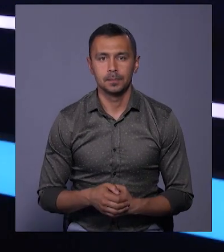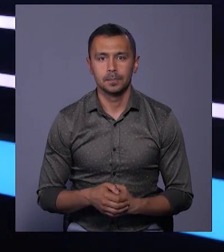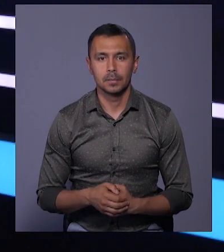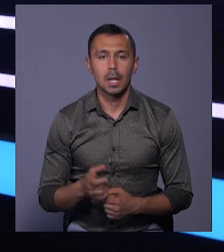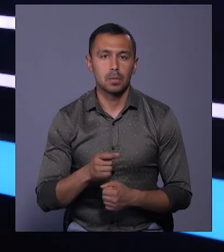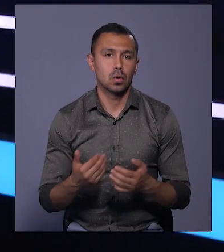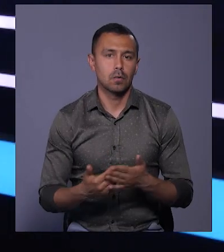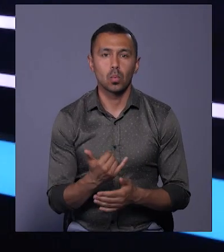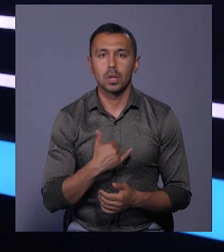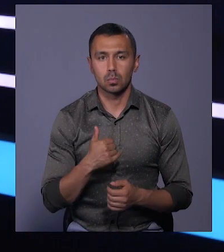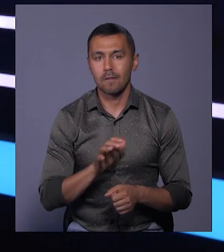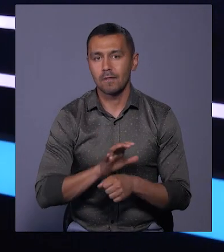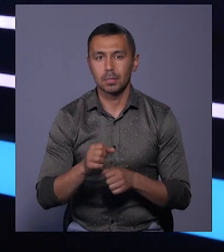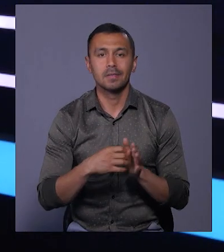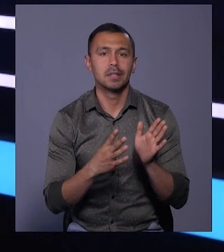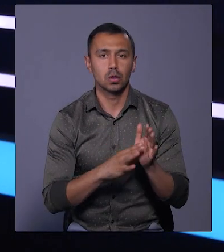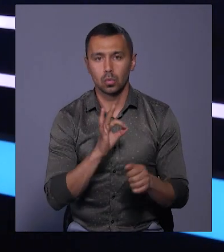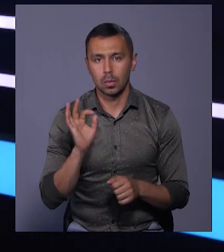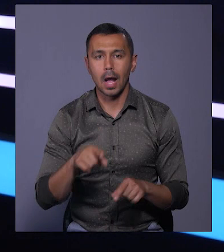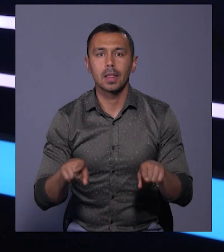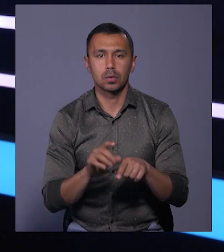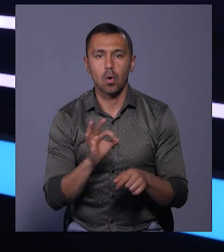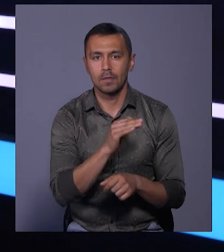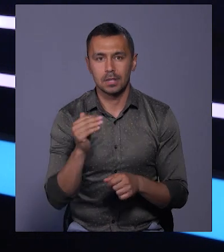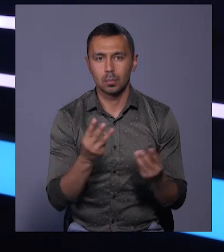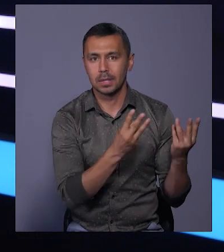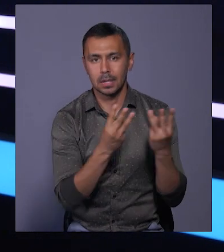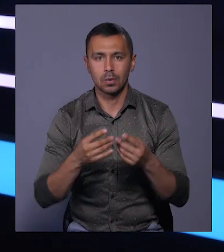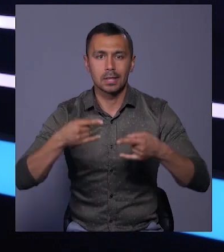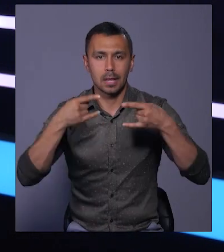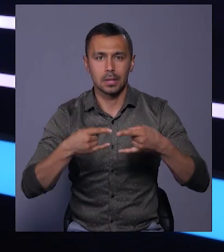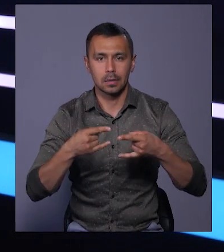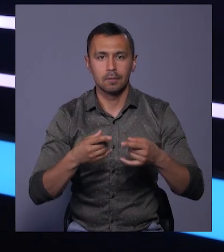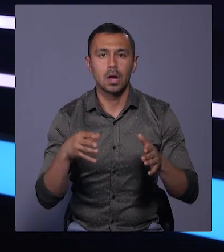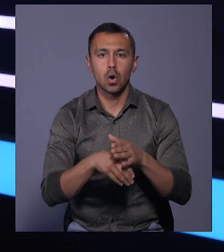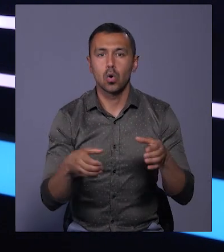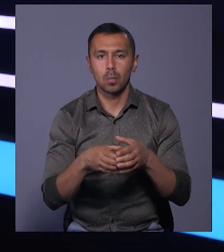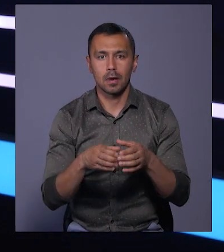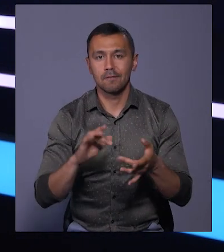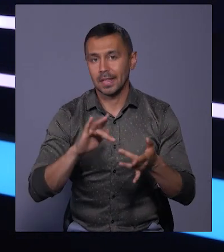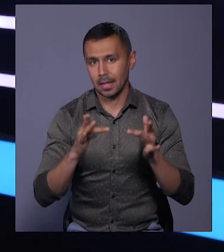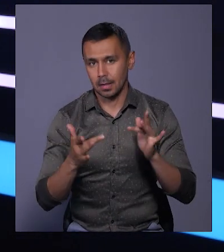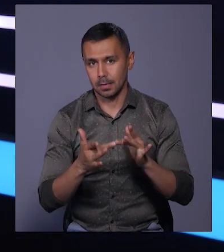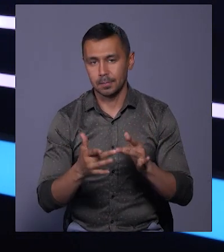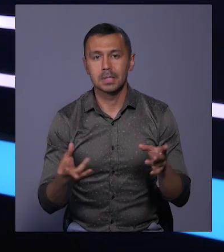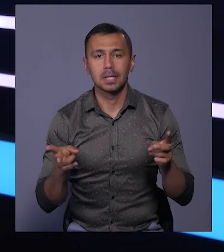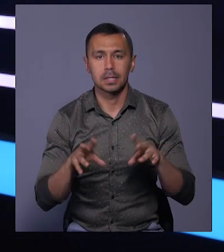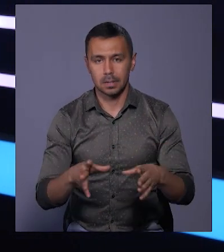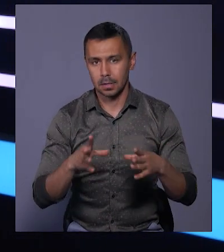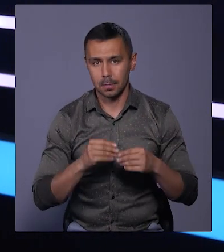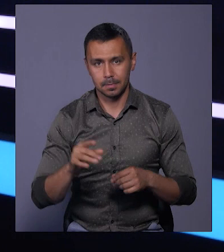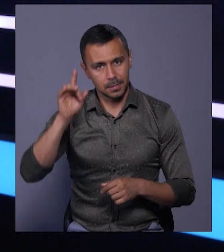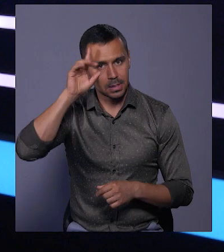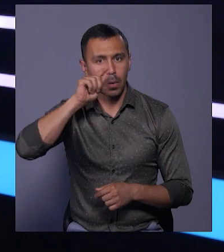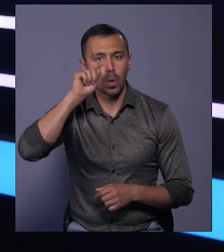Більше новин у нашому випуску о 19-ті також на офіційному сайті телеканалу та у групах у соціальних мережах. Залишайтеся з нами.